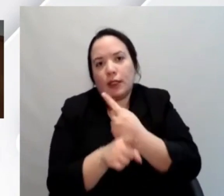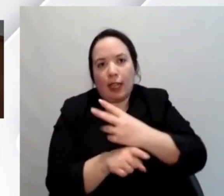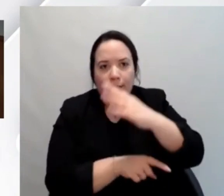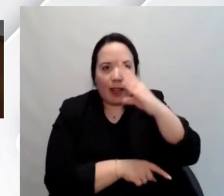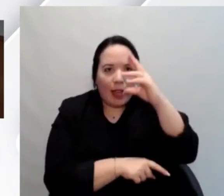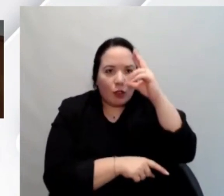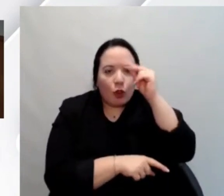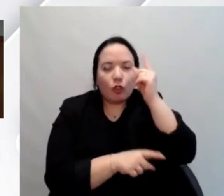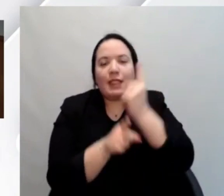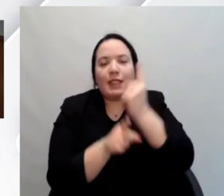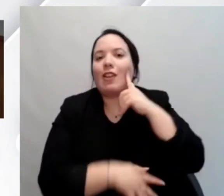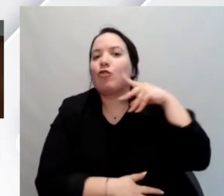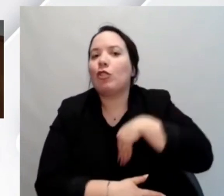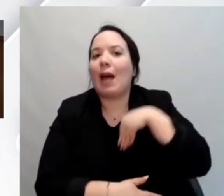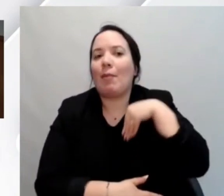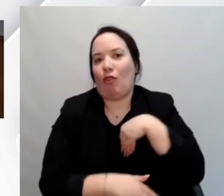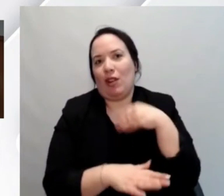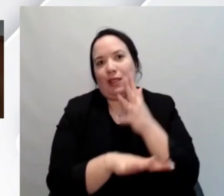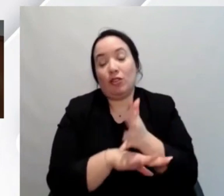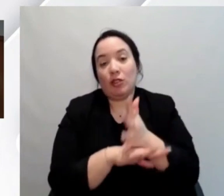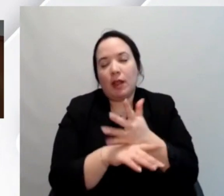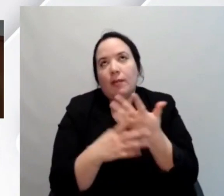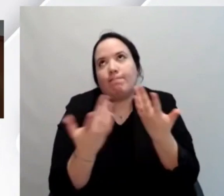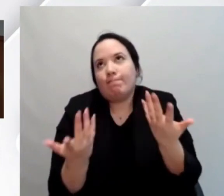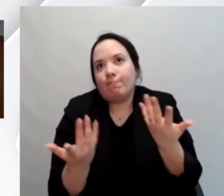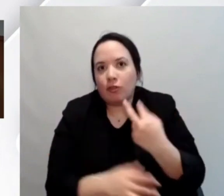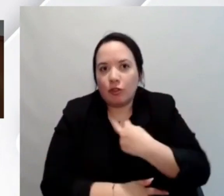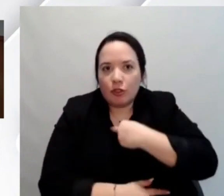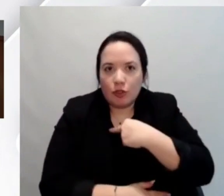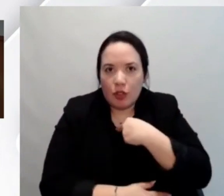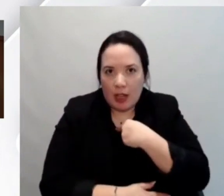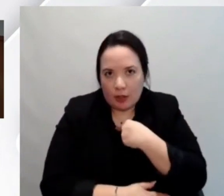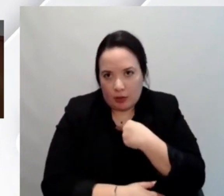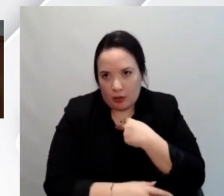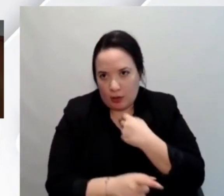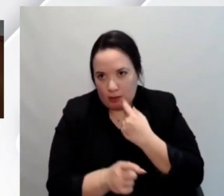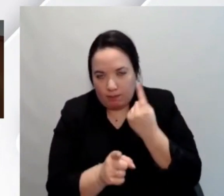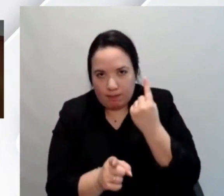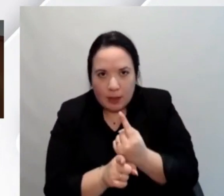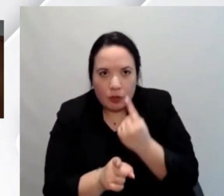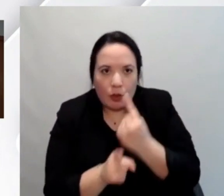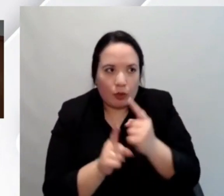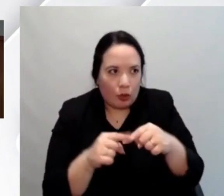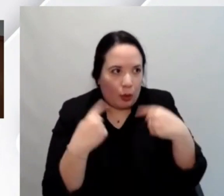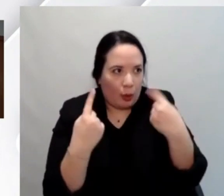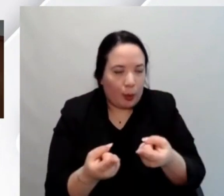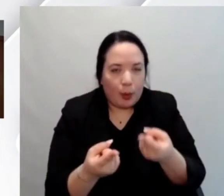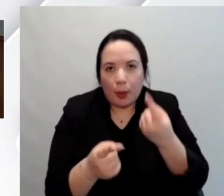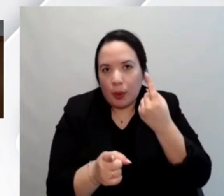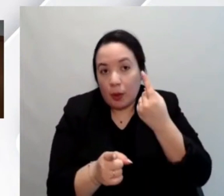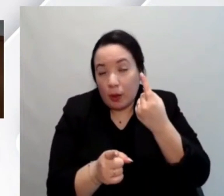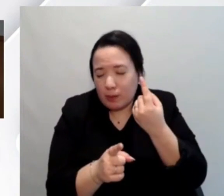consapevole poi ovviamente è necessario è diventato diciamo estremamente